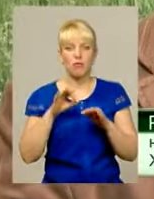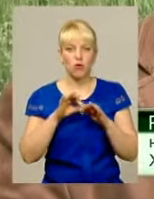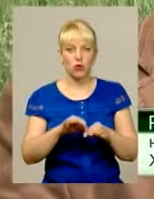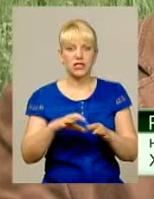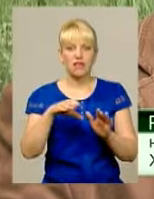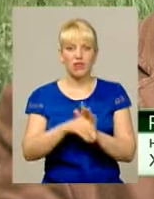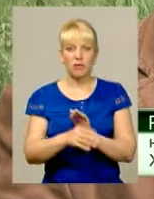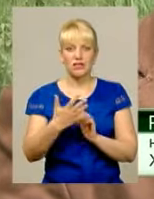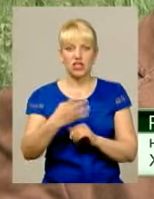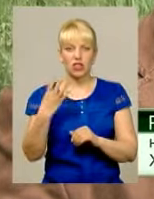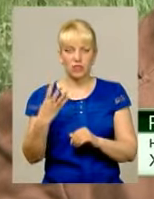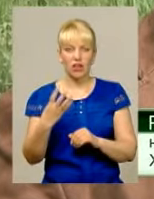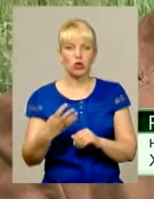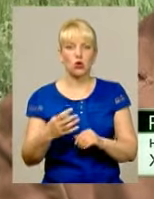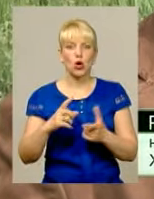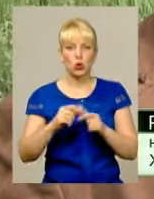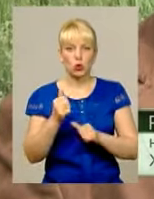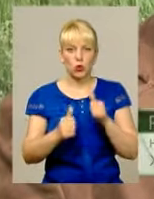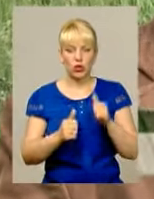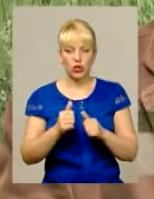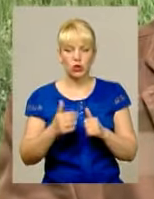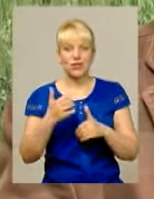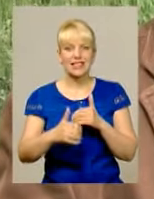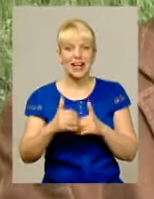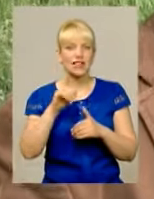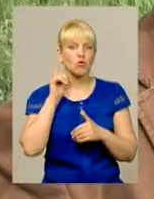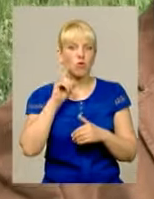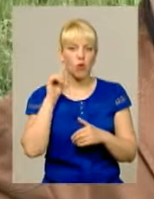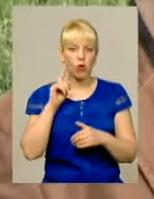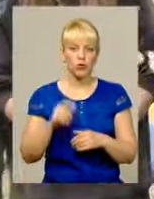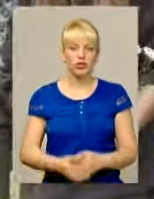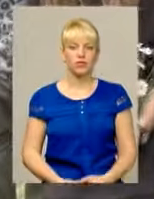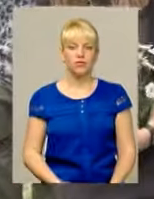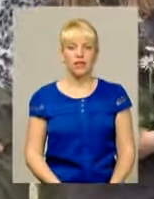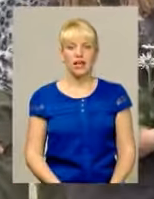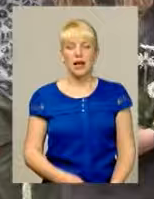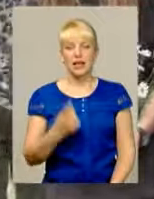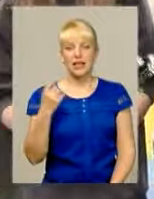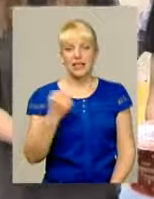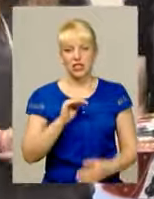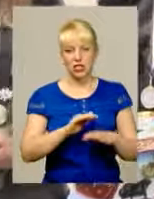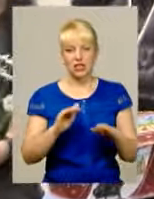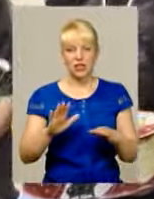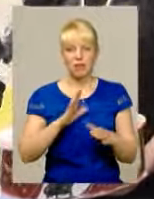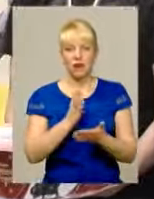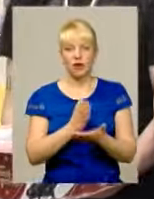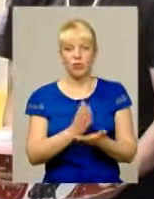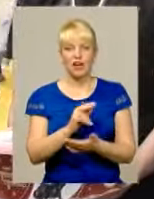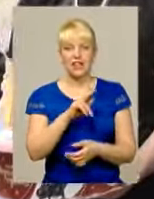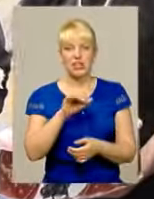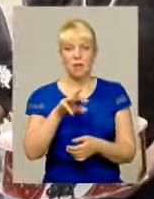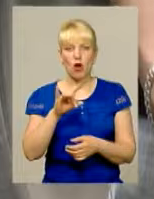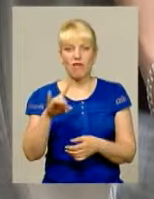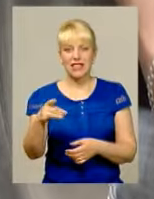області спортивного туризму серед учнівської молоді Я вас вітаю Майже тиждень діти перебували у Чеморовецькому